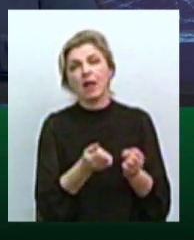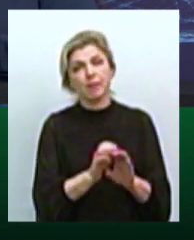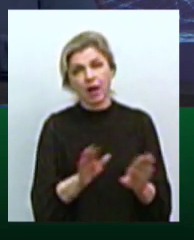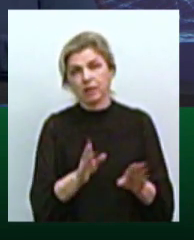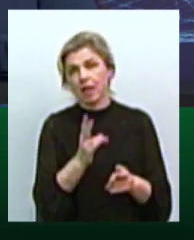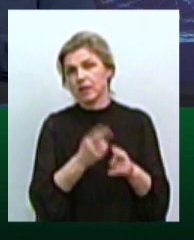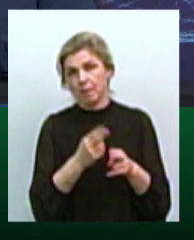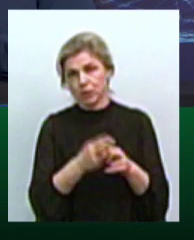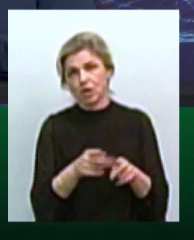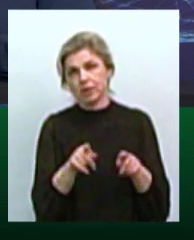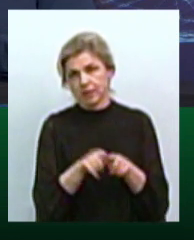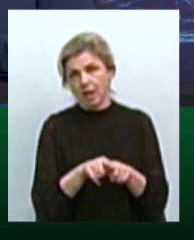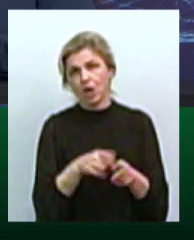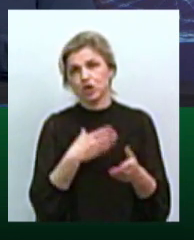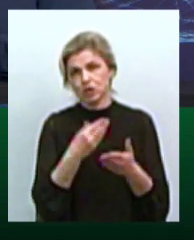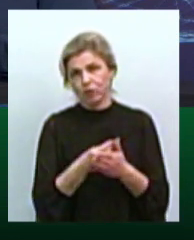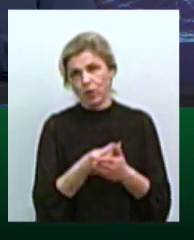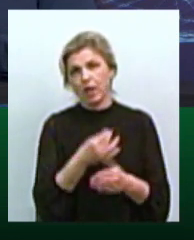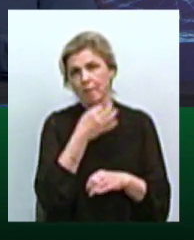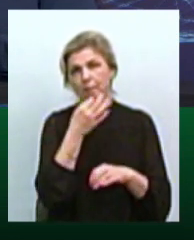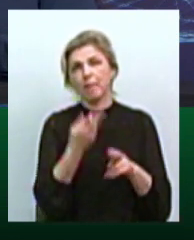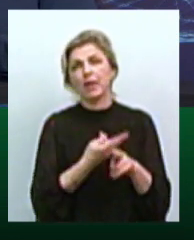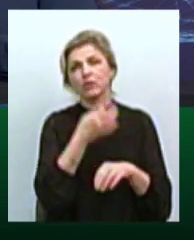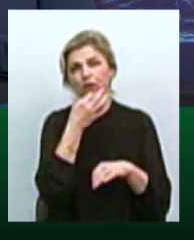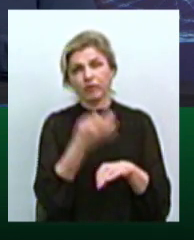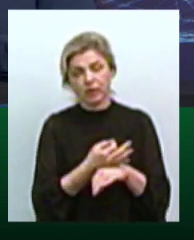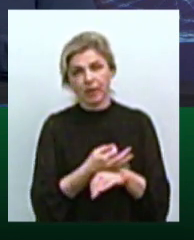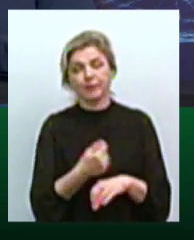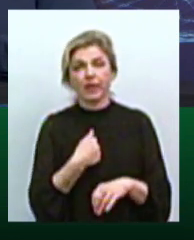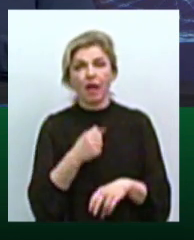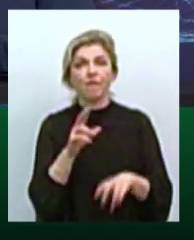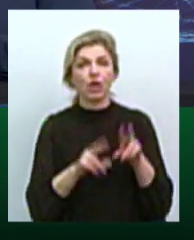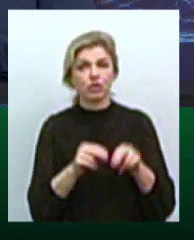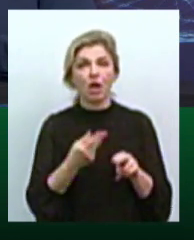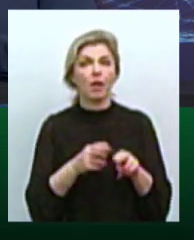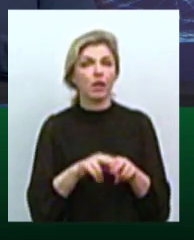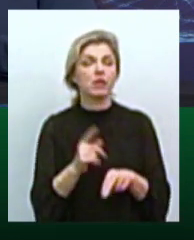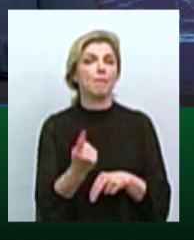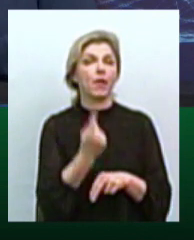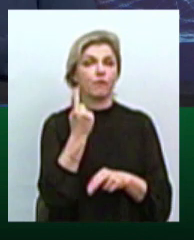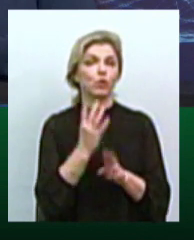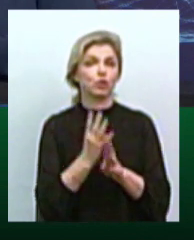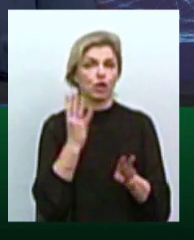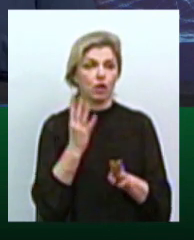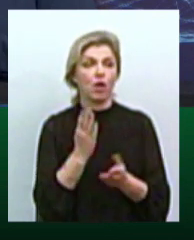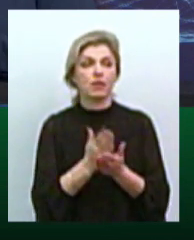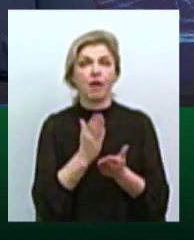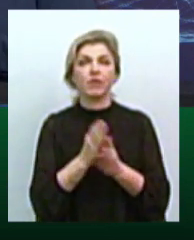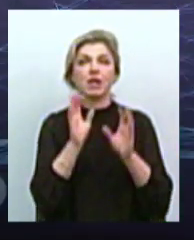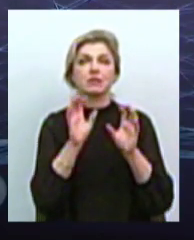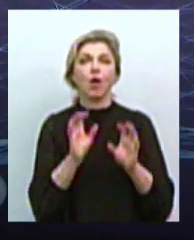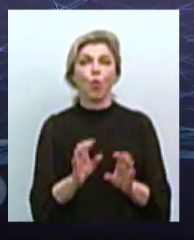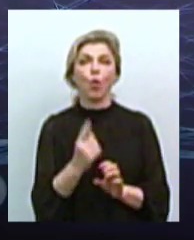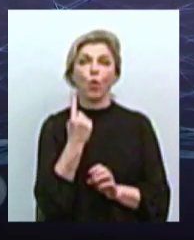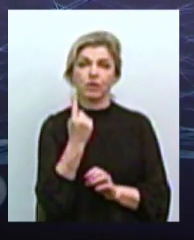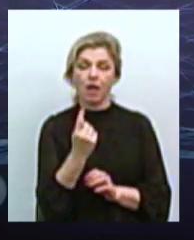заважати таким самим чином своєю безвідповідальністю у цьому місту. Тому я вважаю, що в першу чергу наявність законів це одне, а